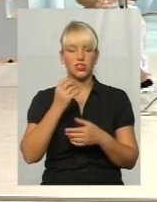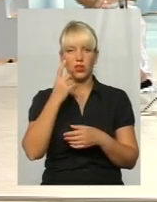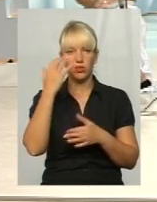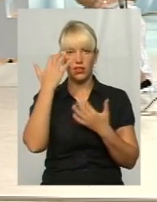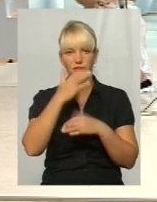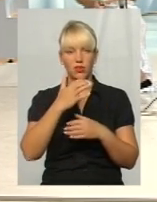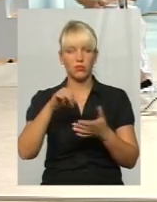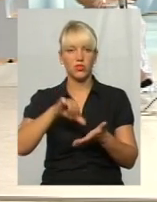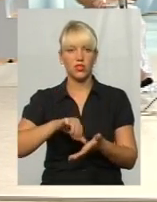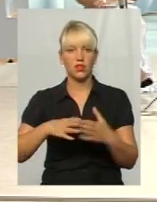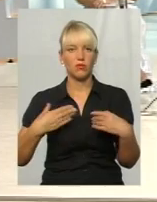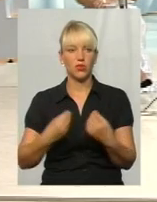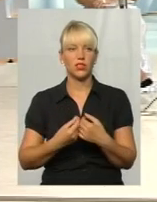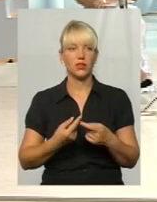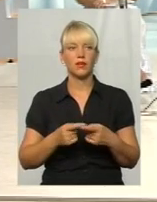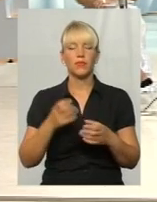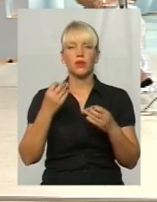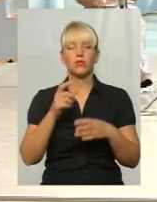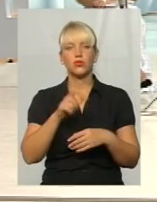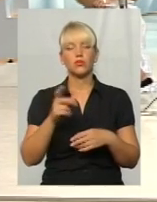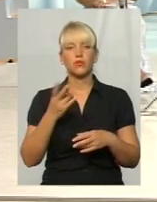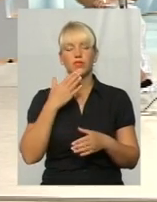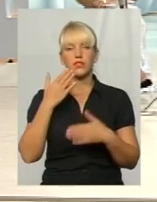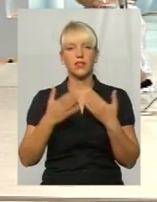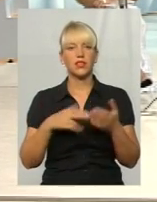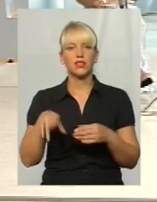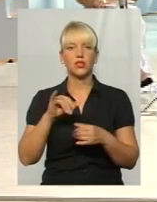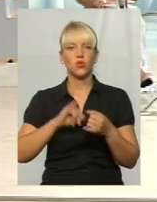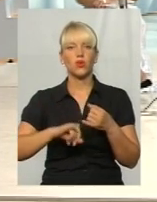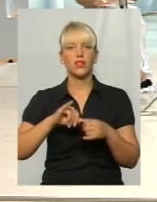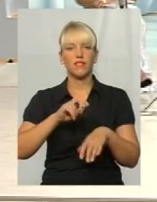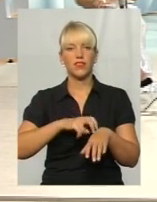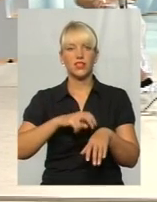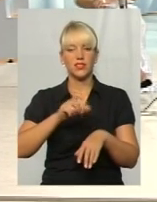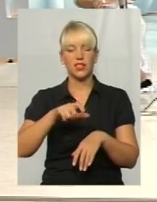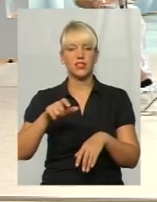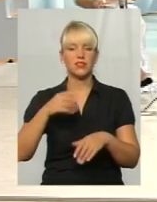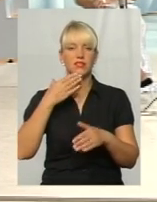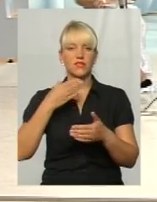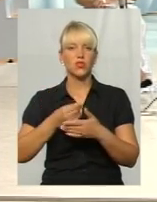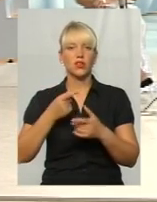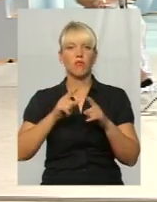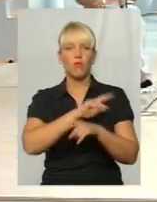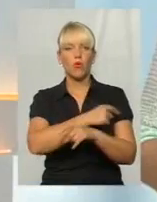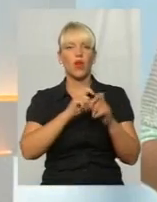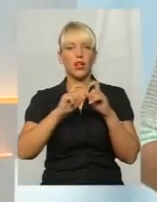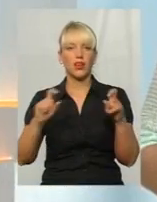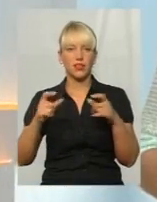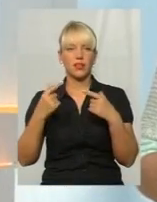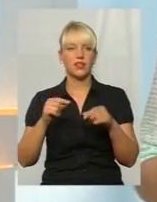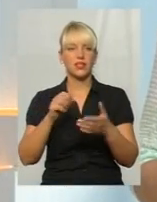РОТН. Ну, знаєте, просто люди повинні звертатися до інфекціоністів, свої, там, де поліклініки, де вони